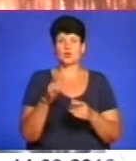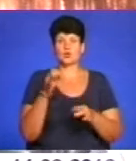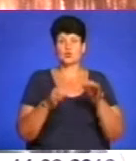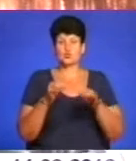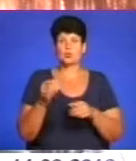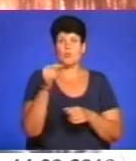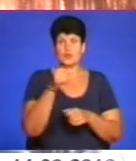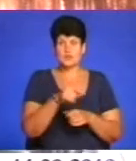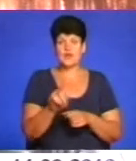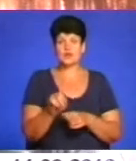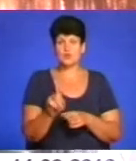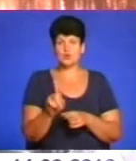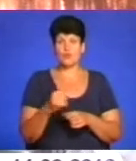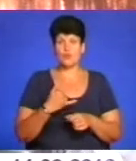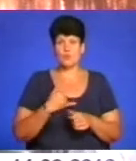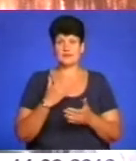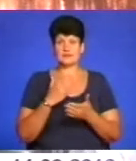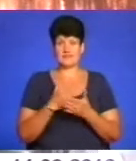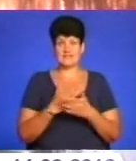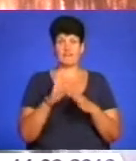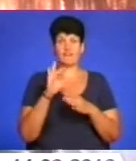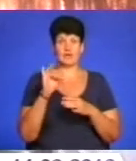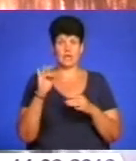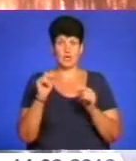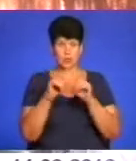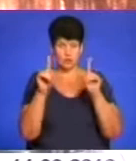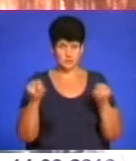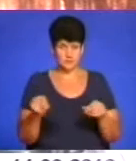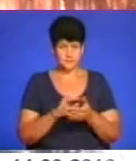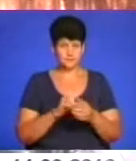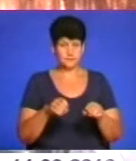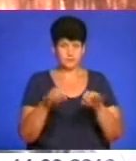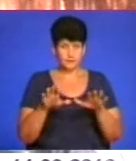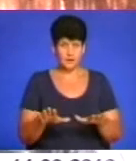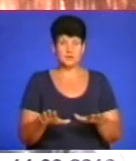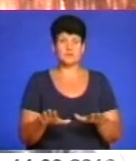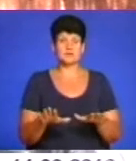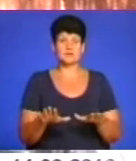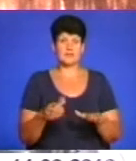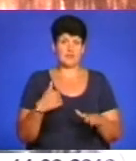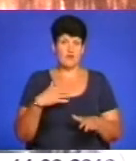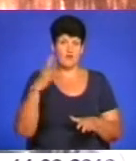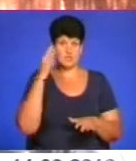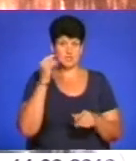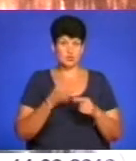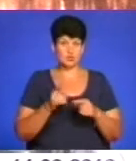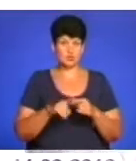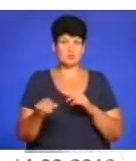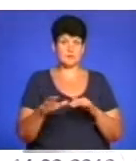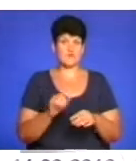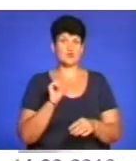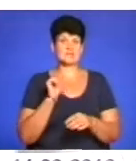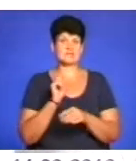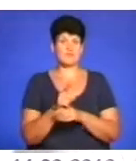що в мене є виправдальний вирок в даному кримінальному провадженні, і я вважаю цю справу замовною.